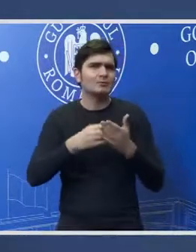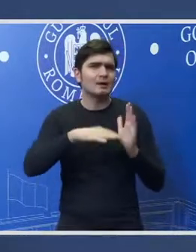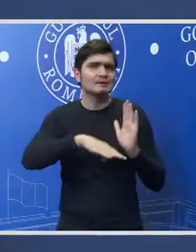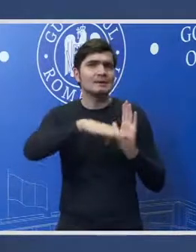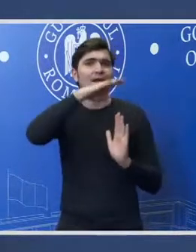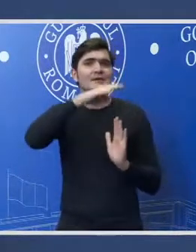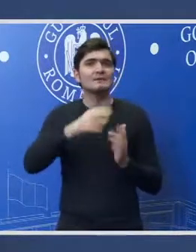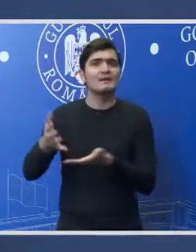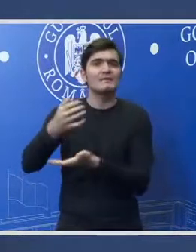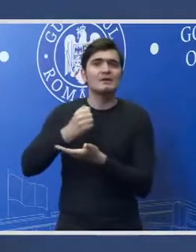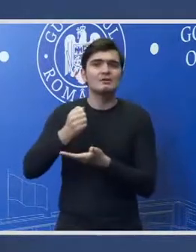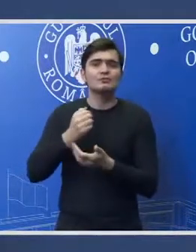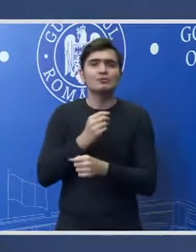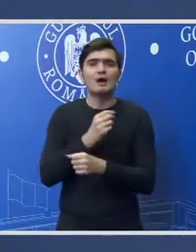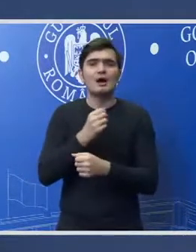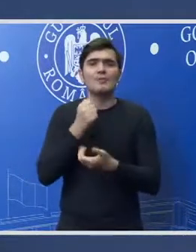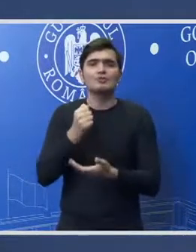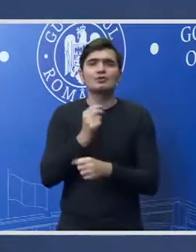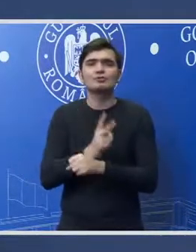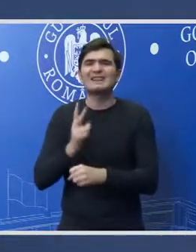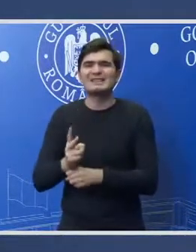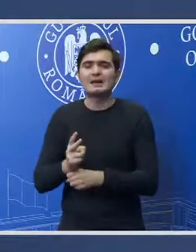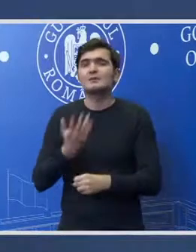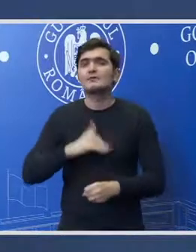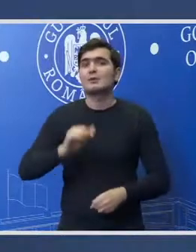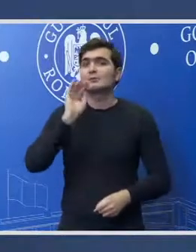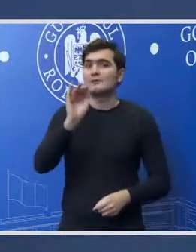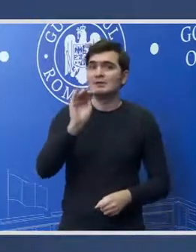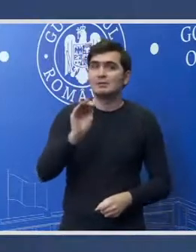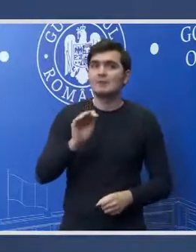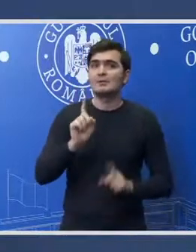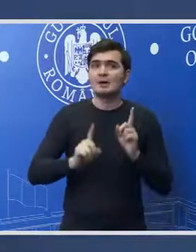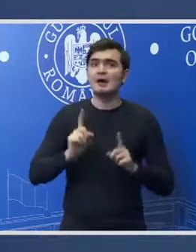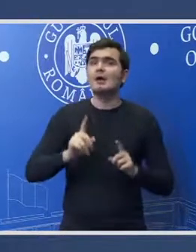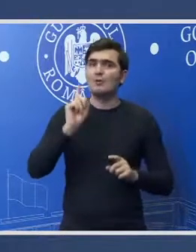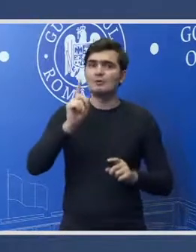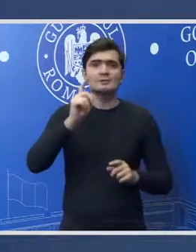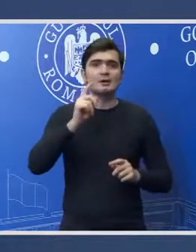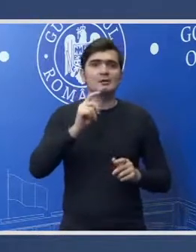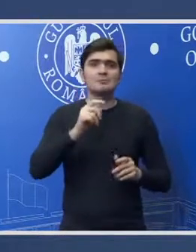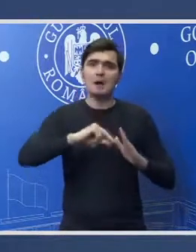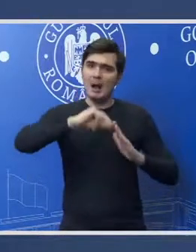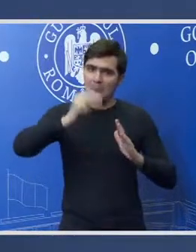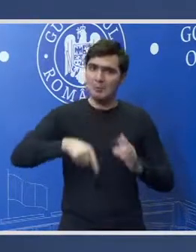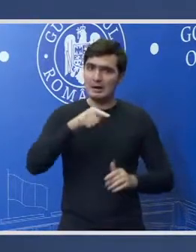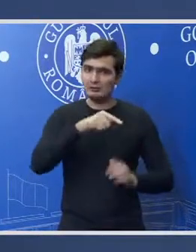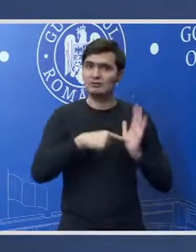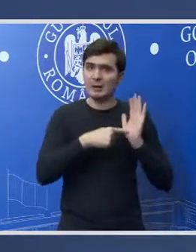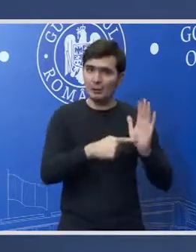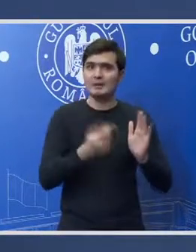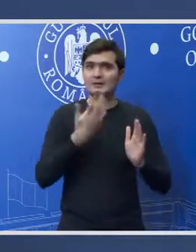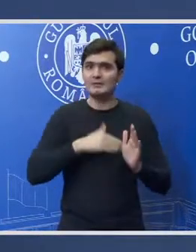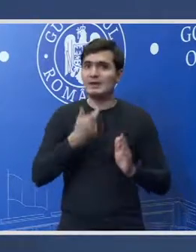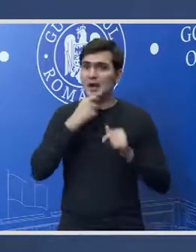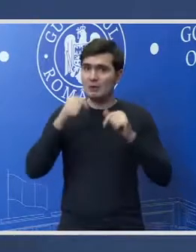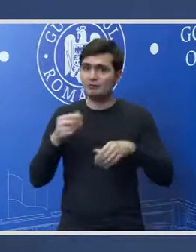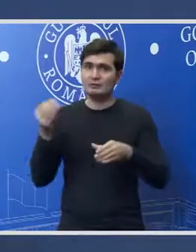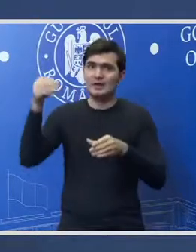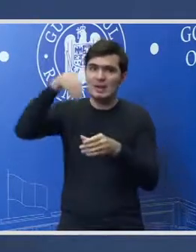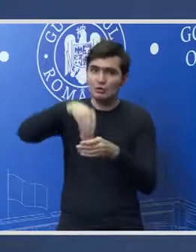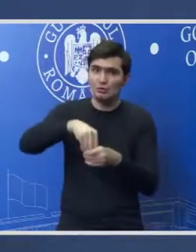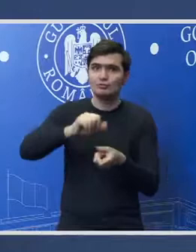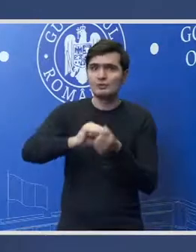veniturile la bugetul de stat. Aș vrea să vă întreb dacă veți ține cont de aceste recomandări, dacă aveți de gând să introduceți anul acesta sau